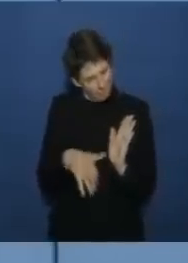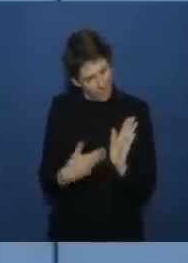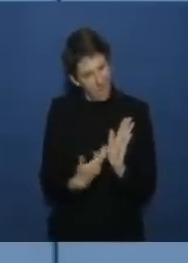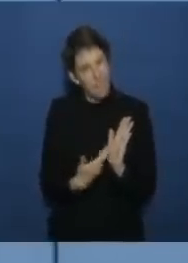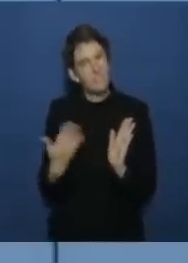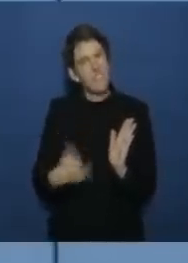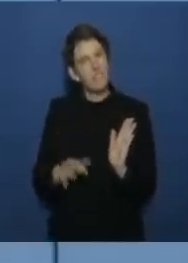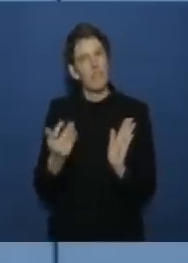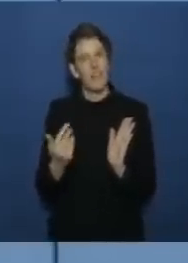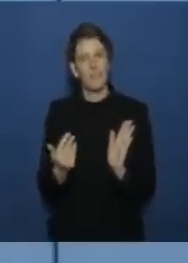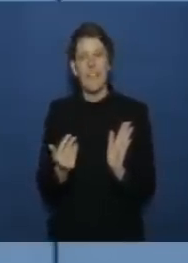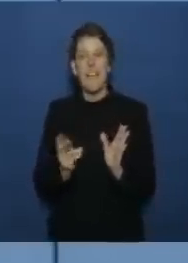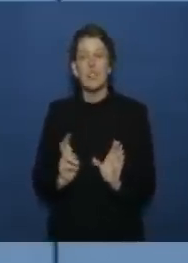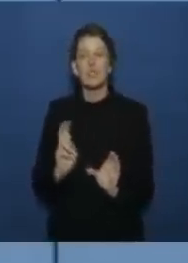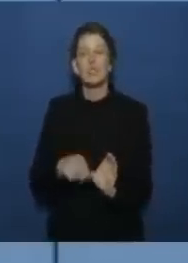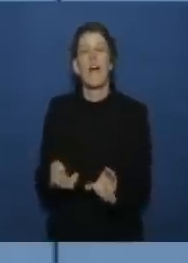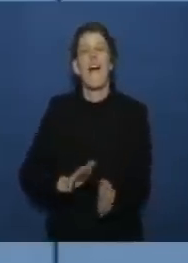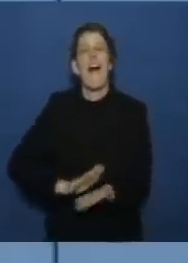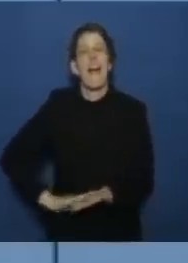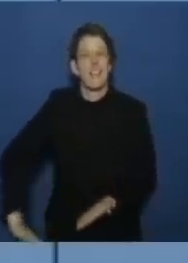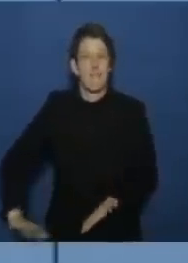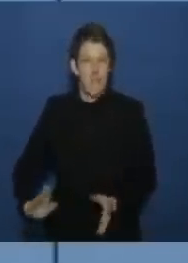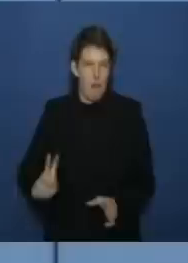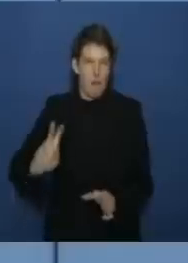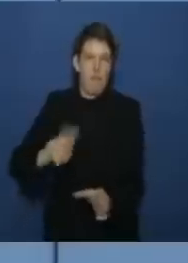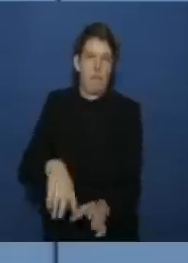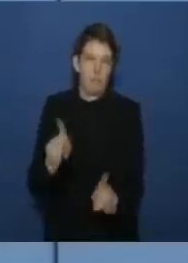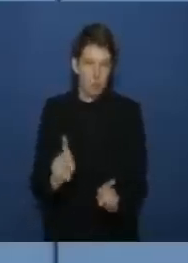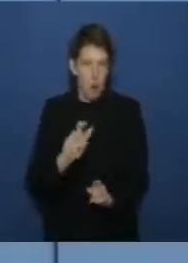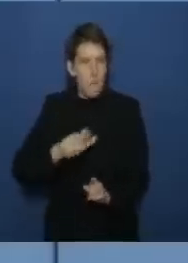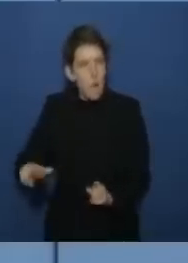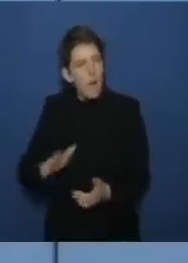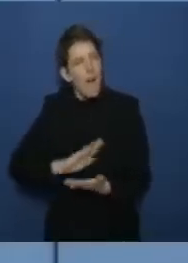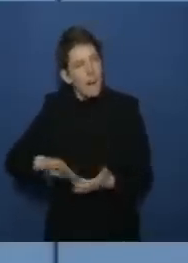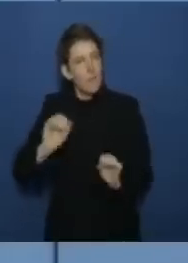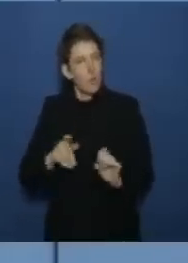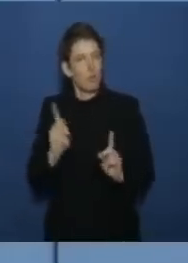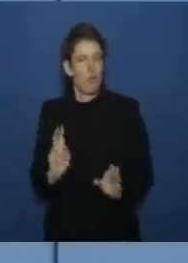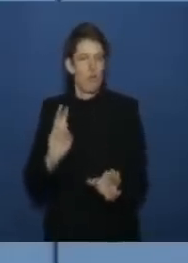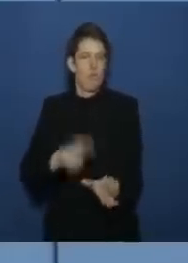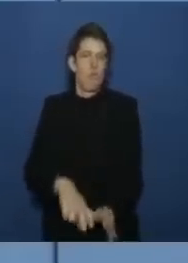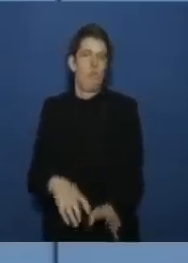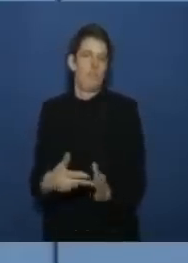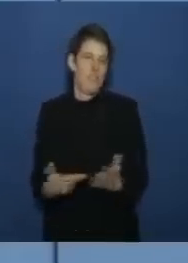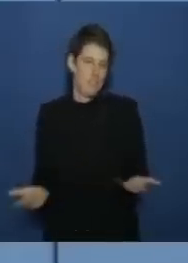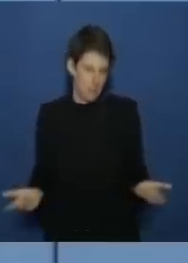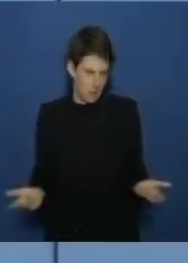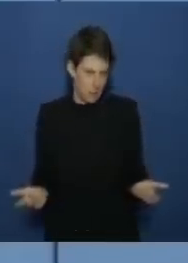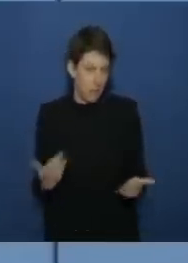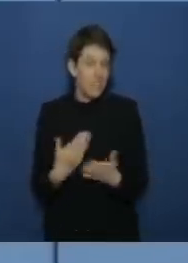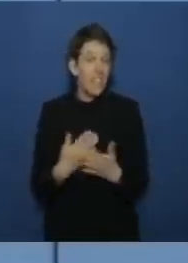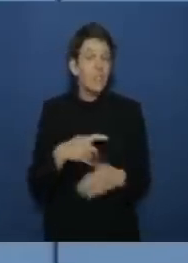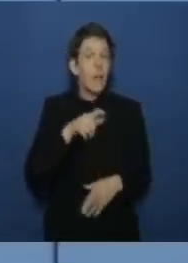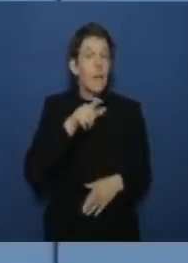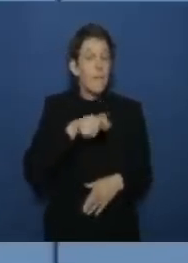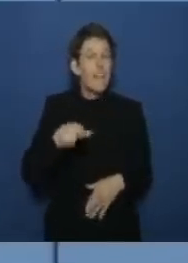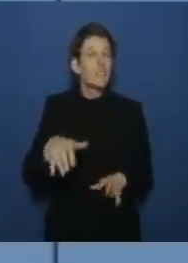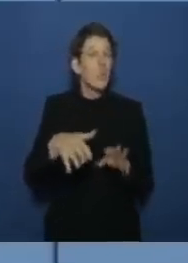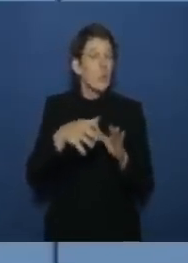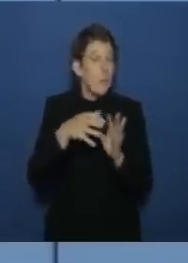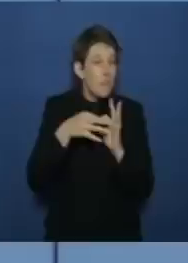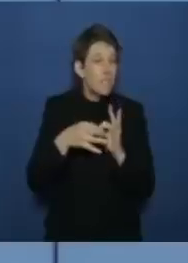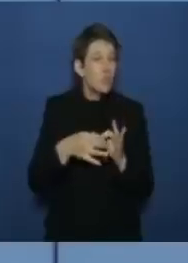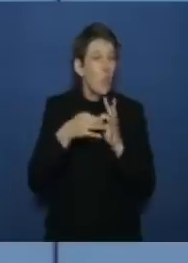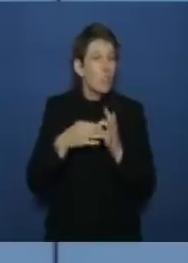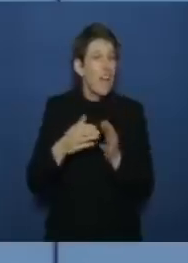niedrigschwelligen zugang zu test möglichkeiten das heißt eine personenbezogene aufbewahrung